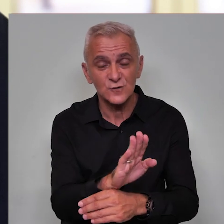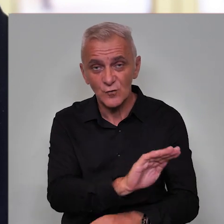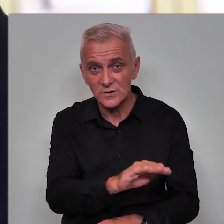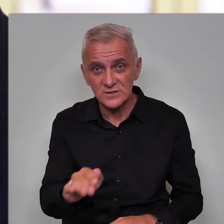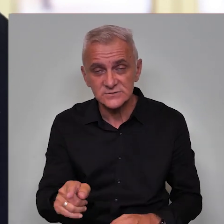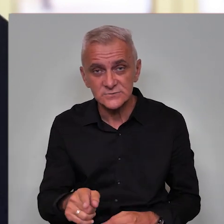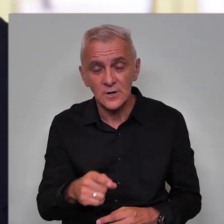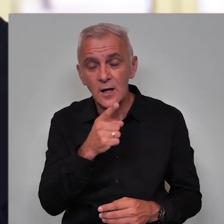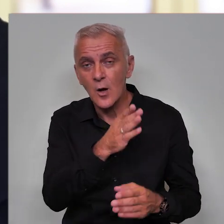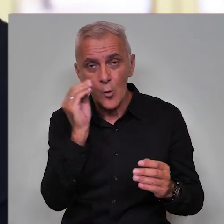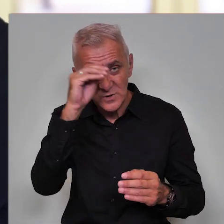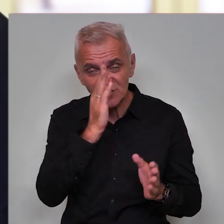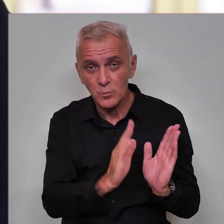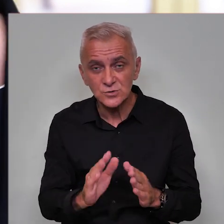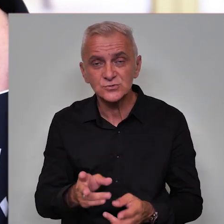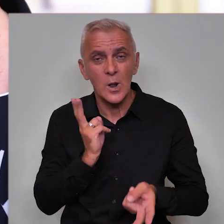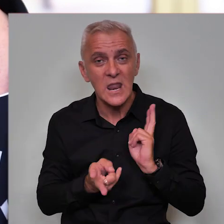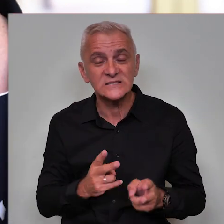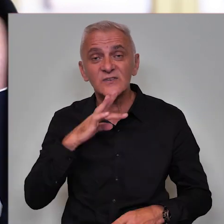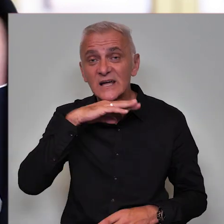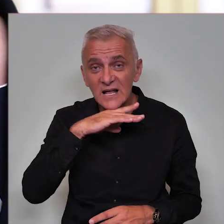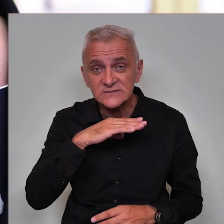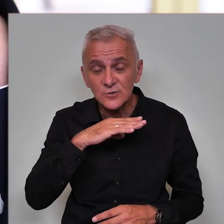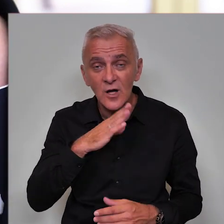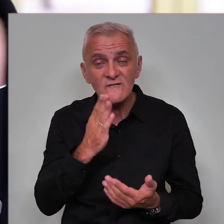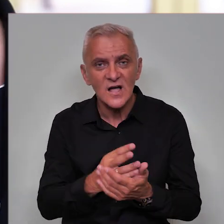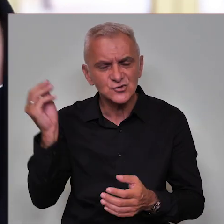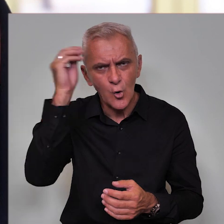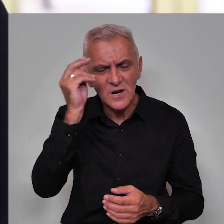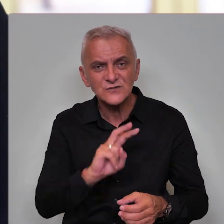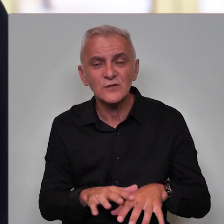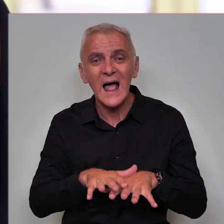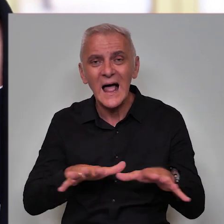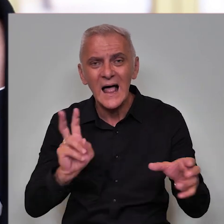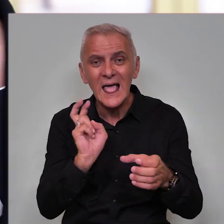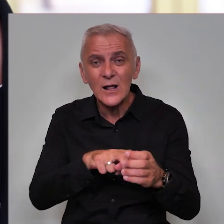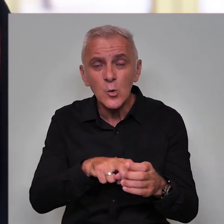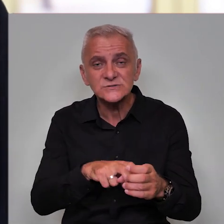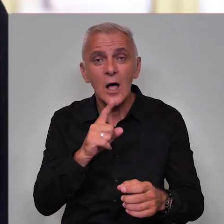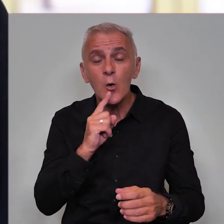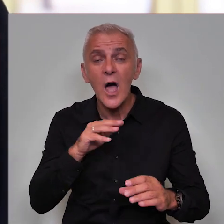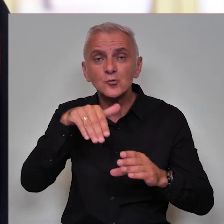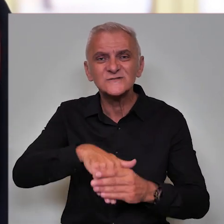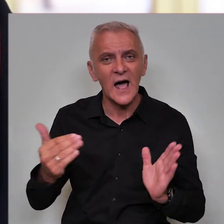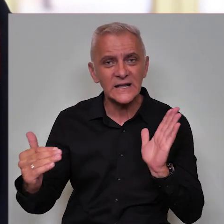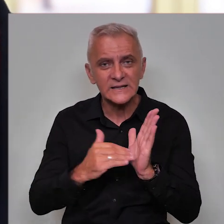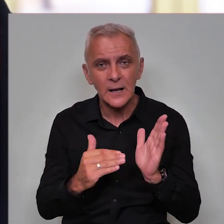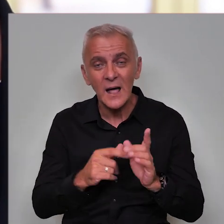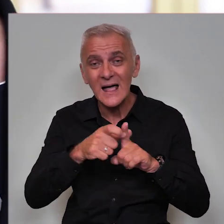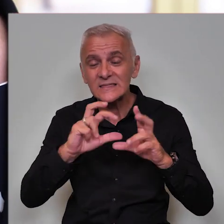djece, znači odgovorno obrazovnom procesu u nastavi, razredu, nego i na obrazovnu inkluziju koja u stvari treba da